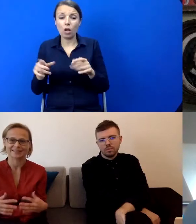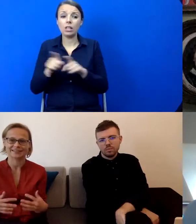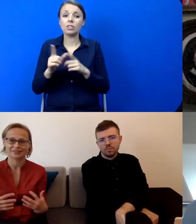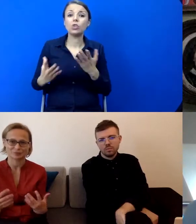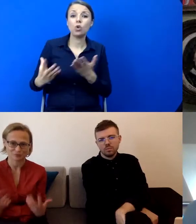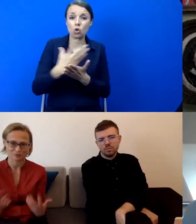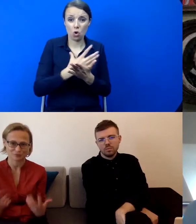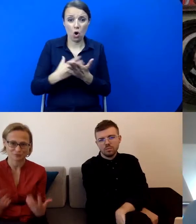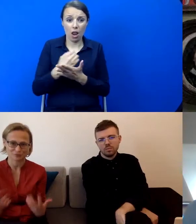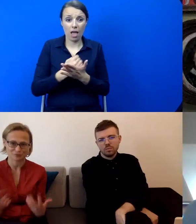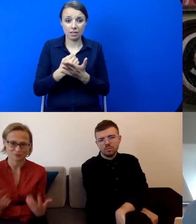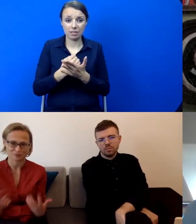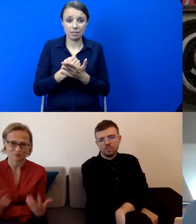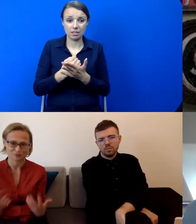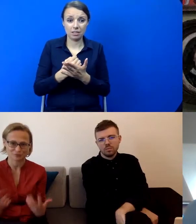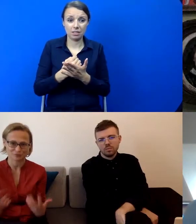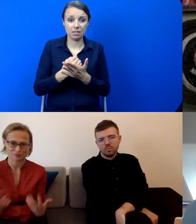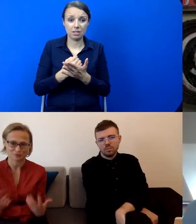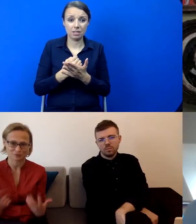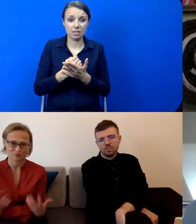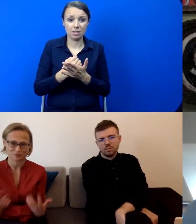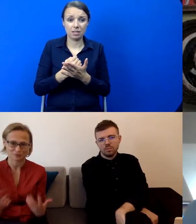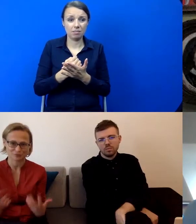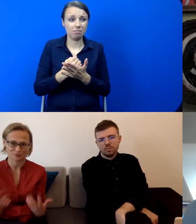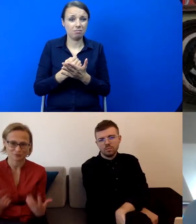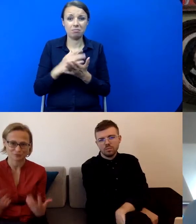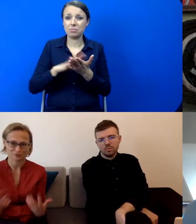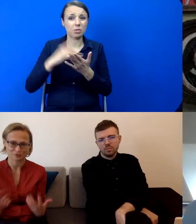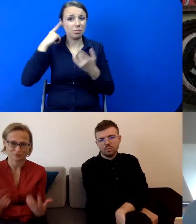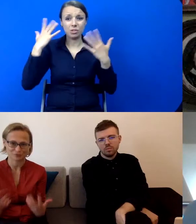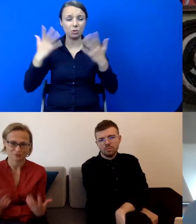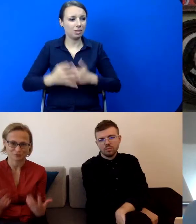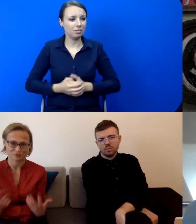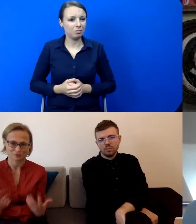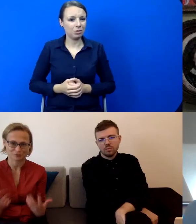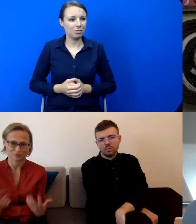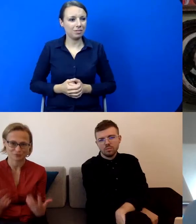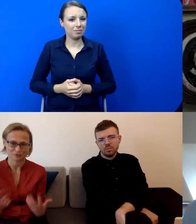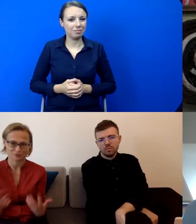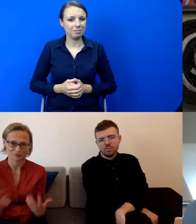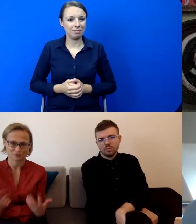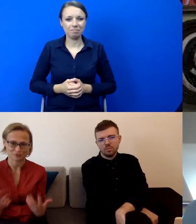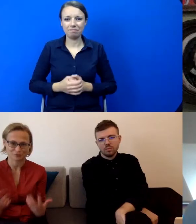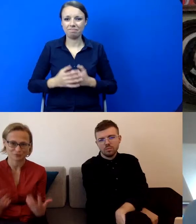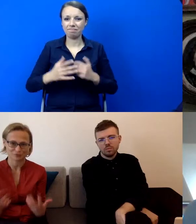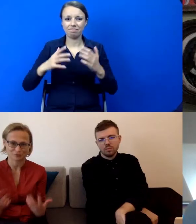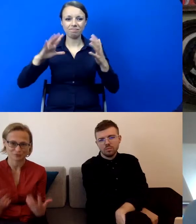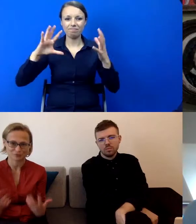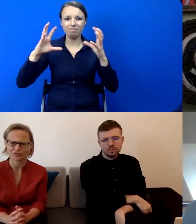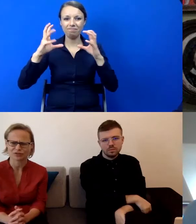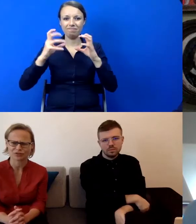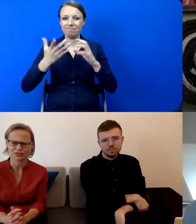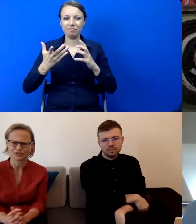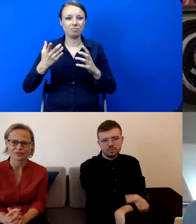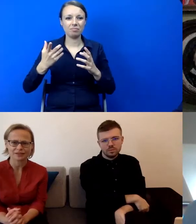oczywiście właśnie zachęta ma dużą funkcję. Nie wiem